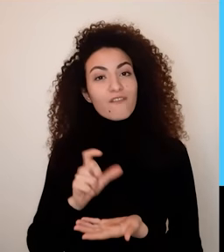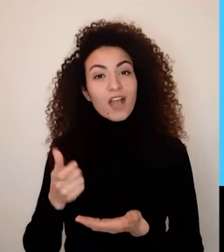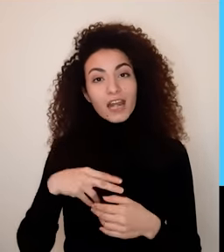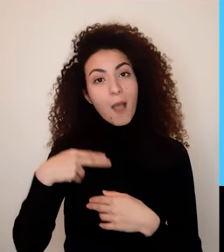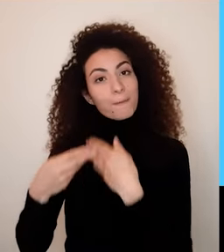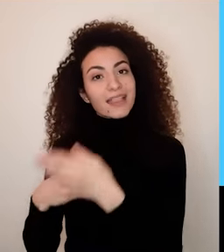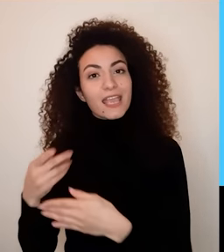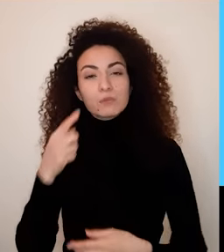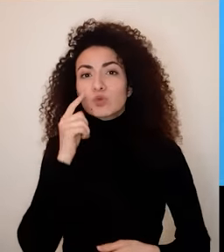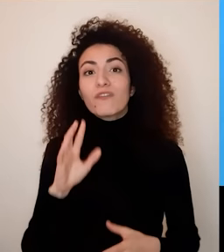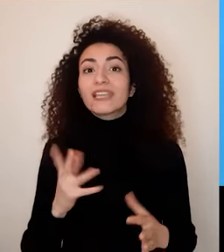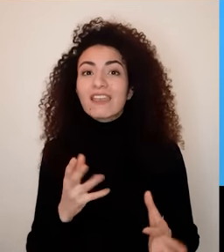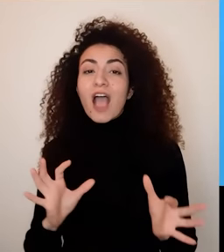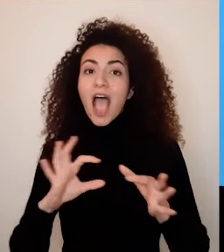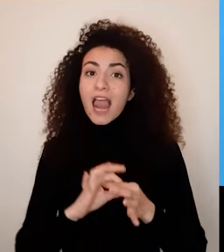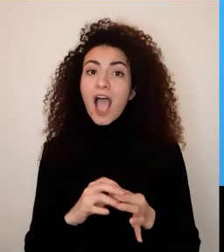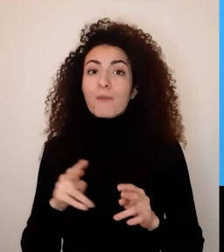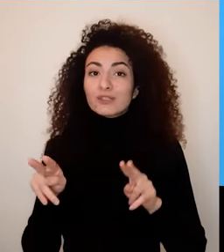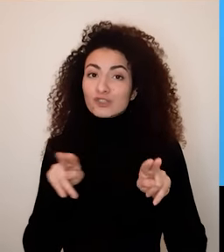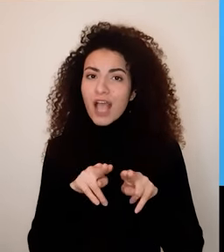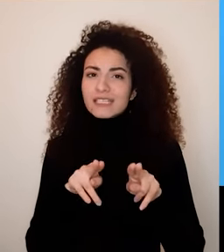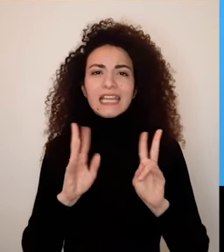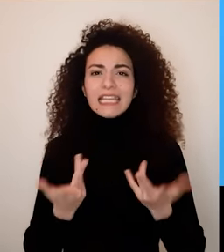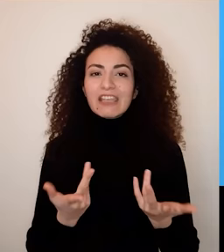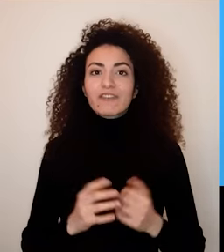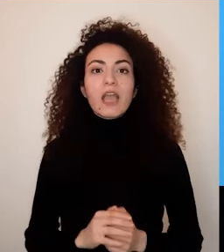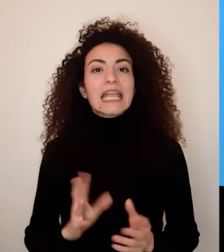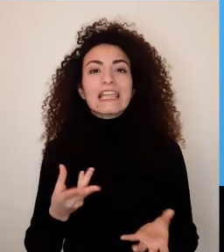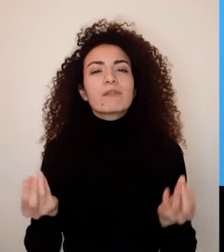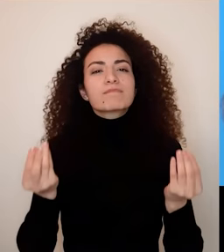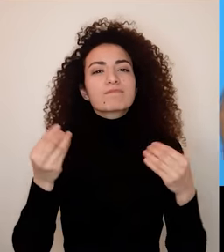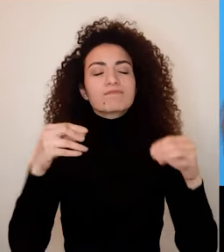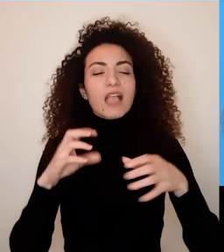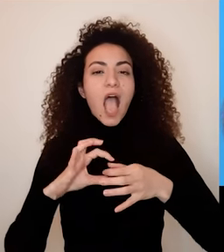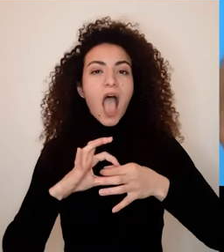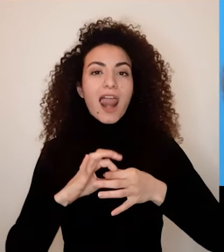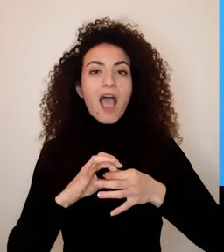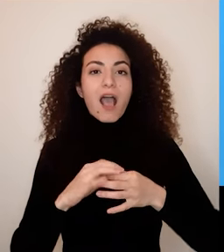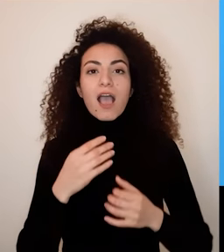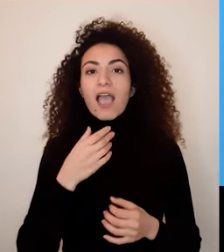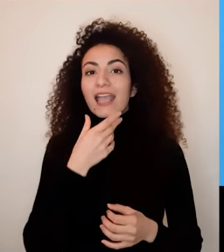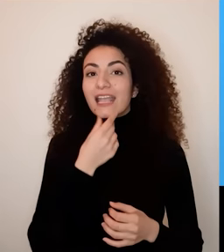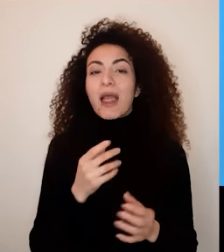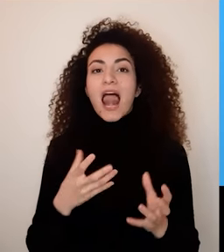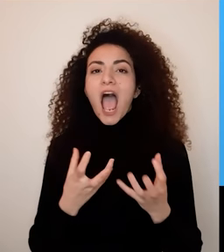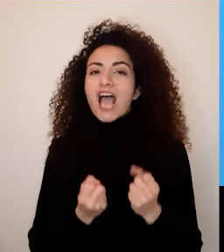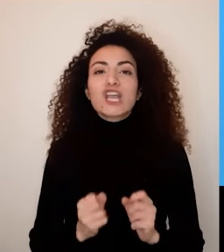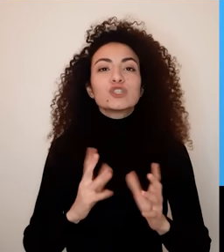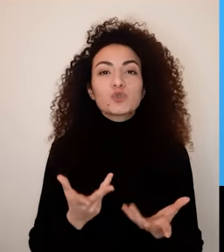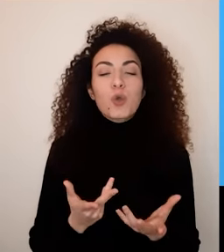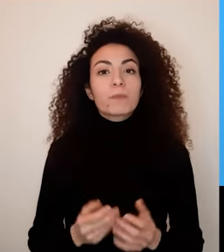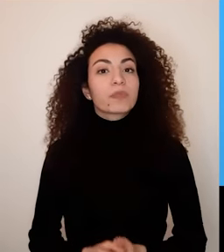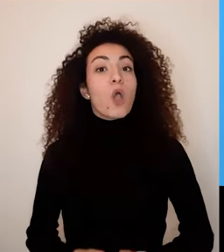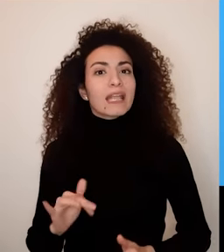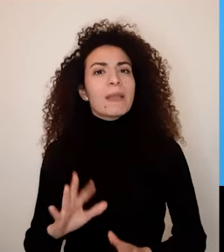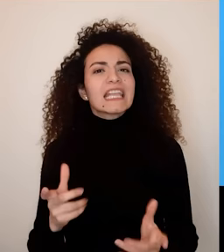أنك مقتنع باختيارك بالفقرة التالية رح نتعرف أكتر على طبيعة العلاقة بين الشريكين وكيف ممكن نغزل العلاقة من